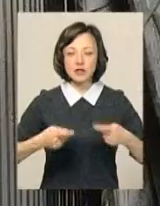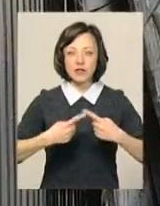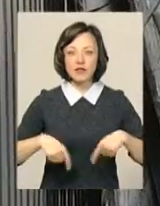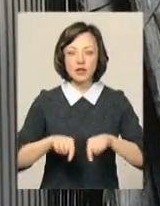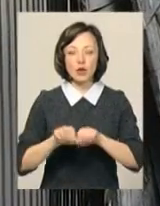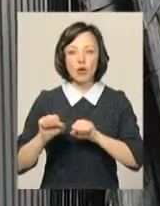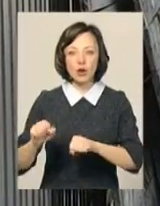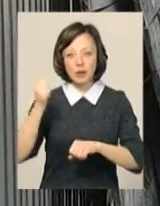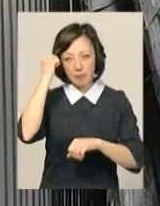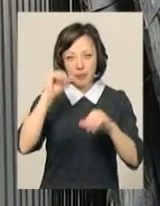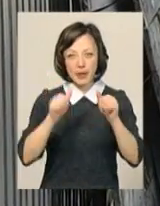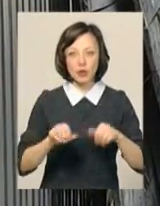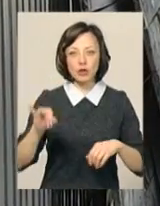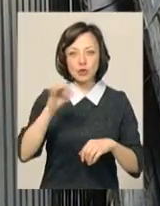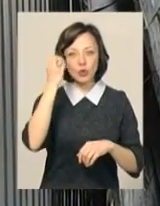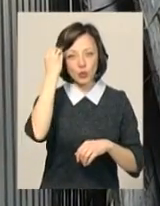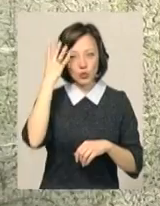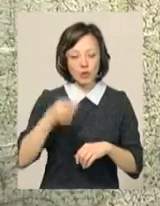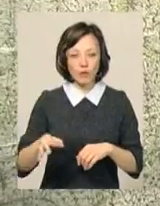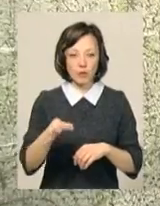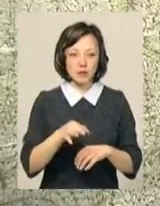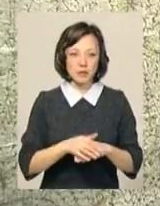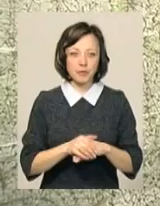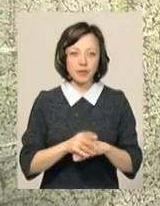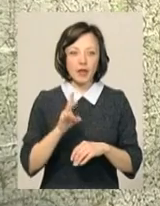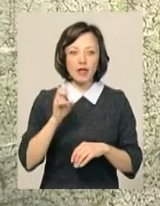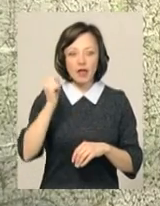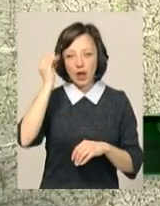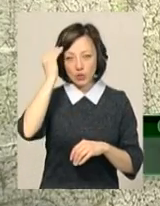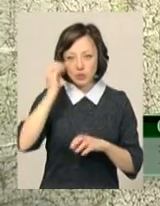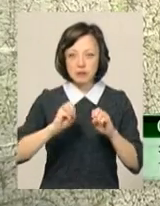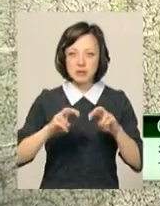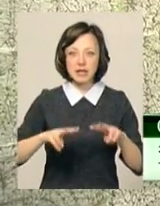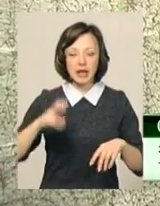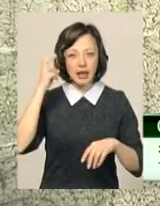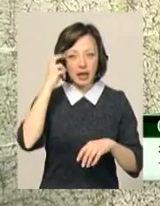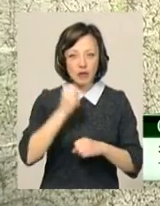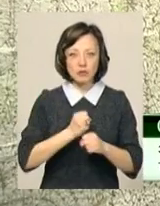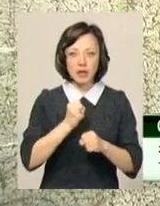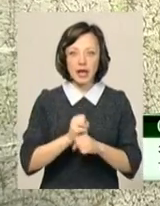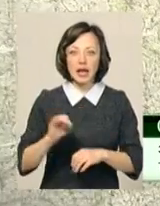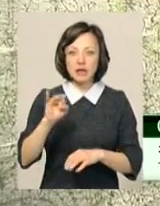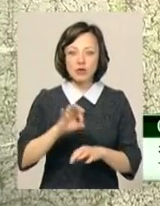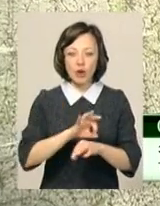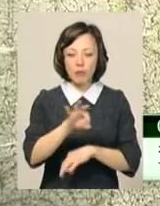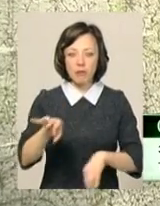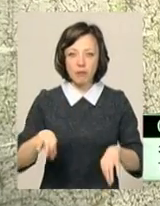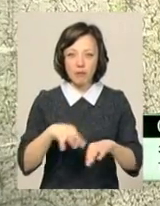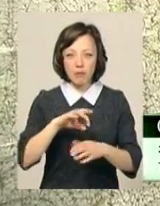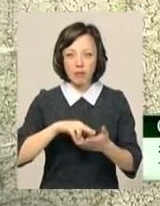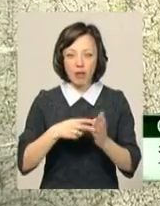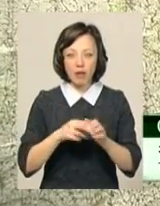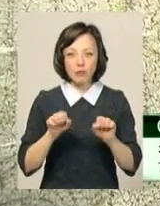'яток історії та культури в області Сергій Шпаковський. На думку спеціалістів киян, які розробляли історико-архітектурний опорний план, можливо, там